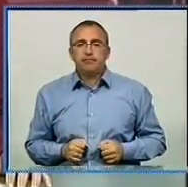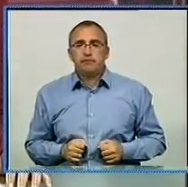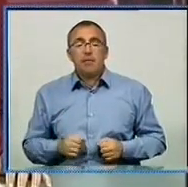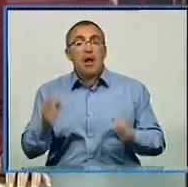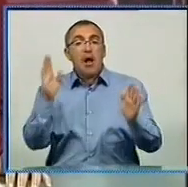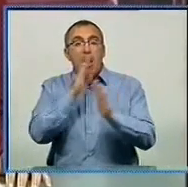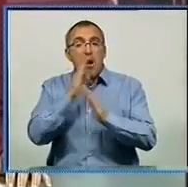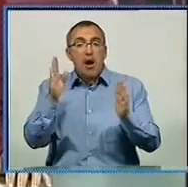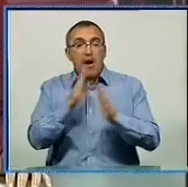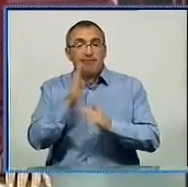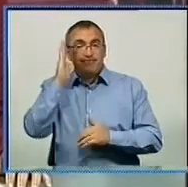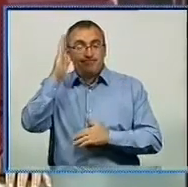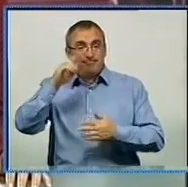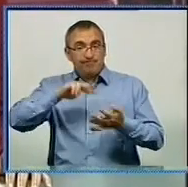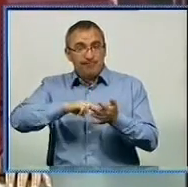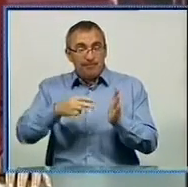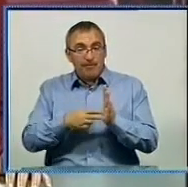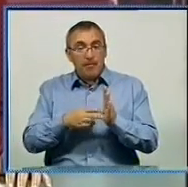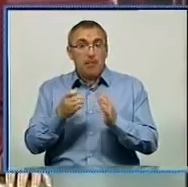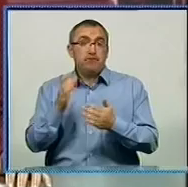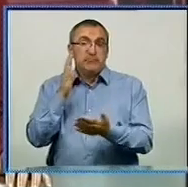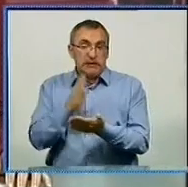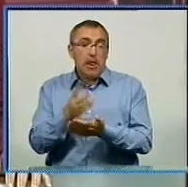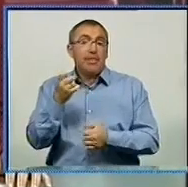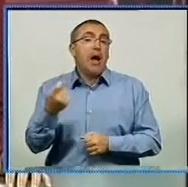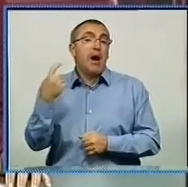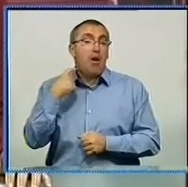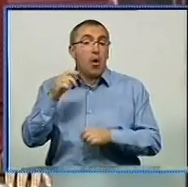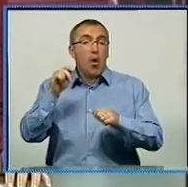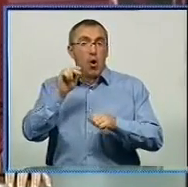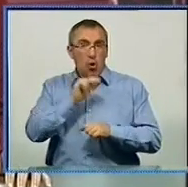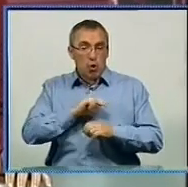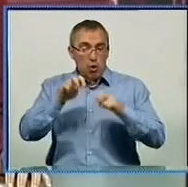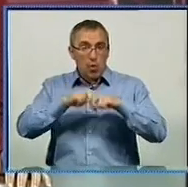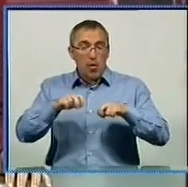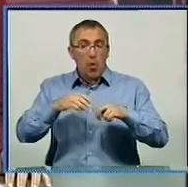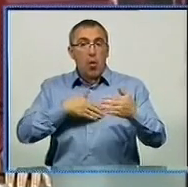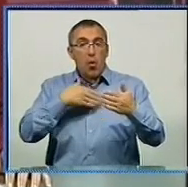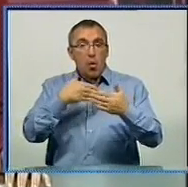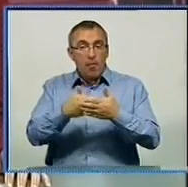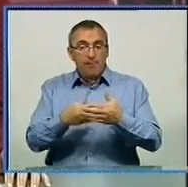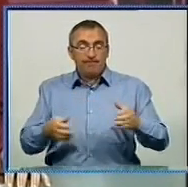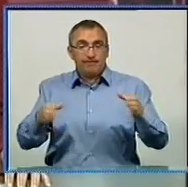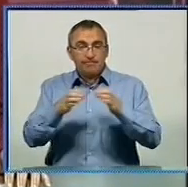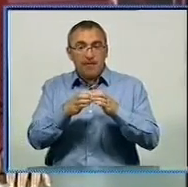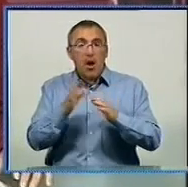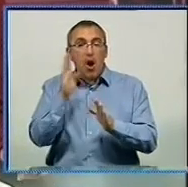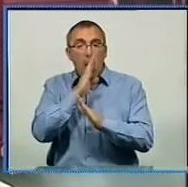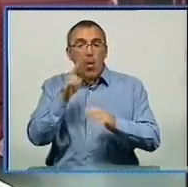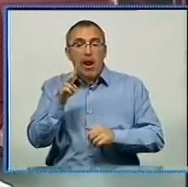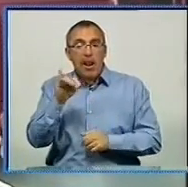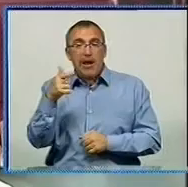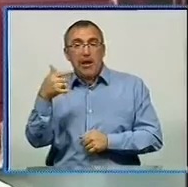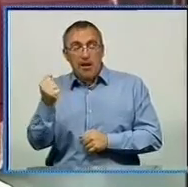Екологічна стратегія регіону з'явиться на Кіровоградщині. Розробкою займається громадська організація «Всеукраїнська екологічна ліга». Як